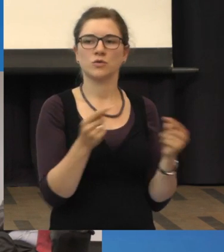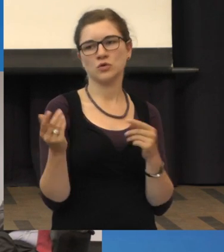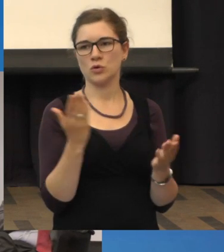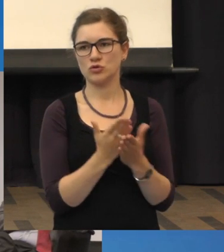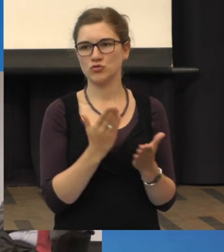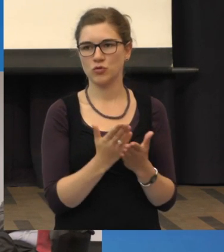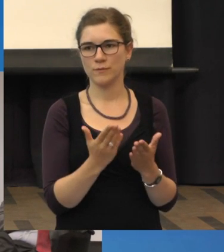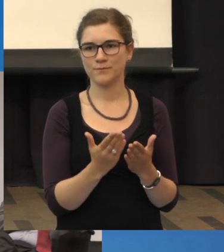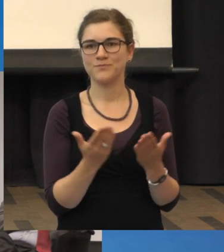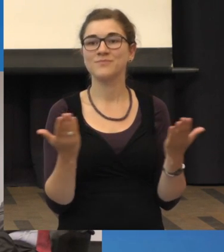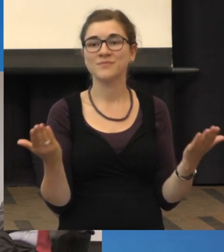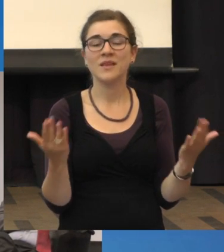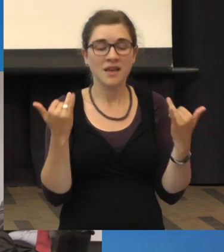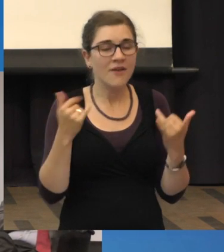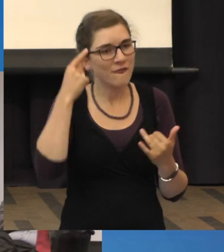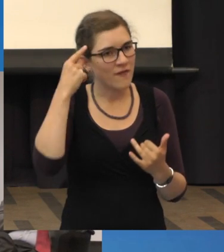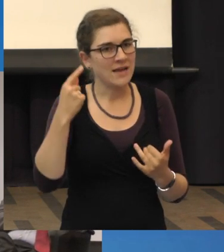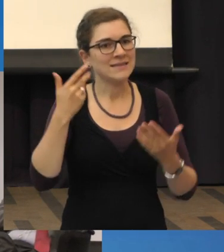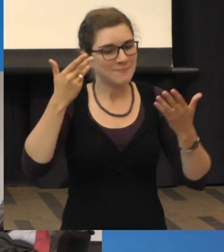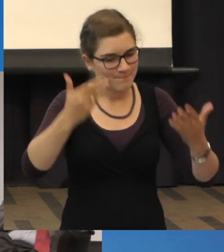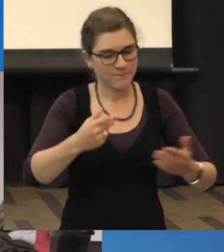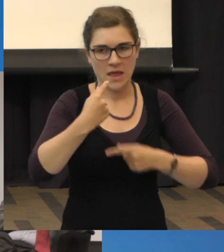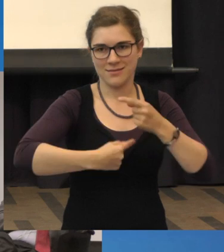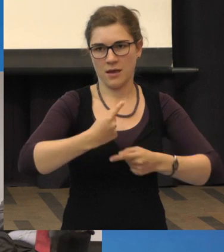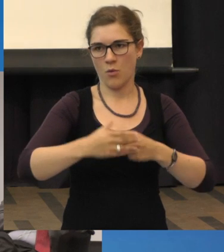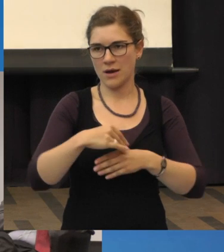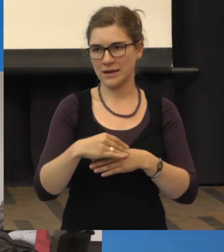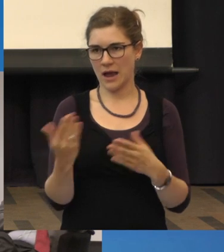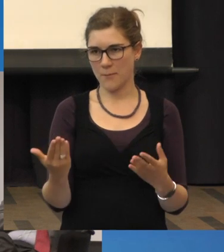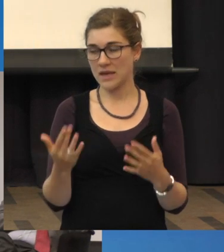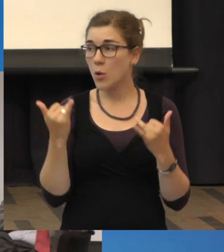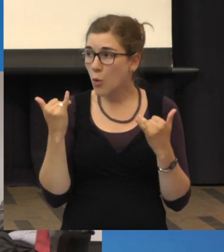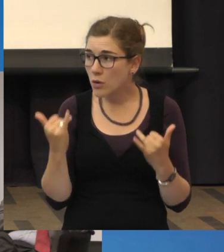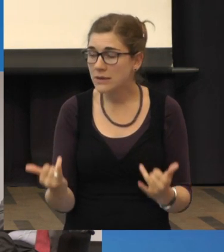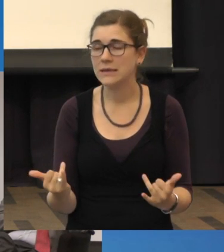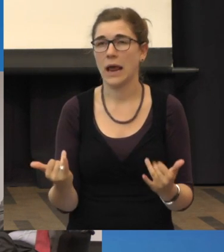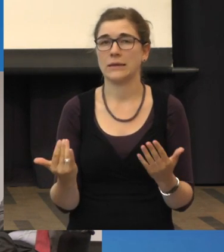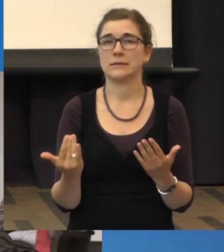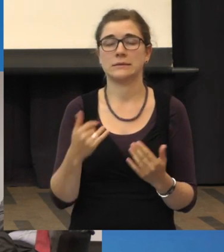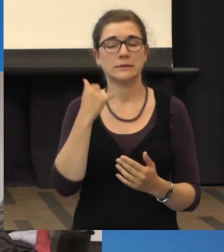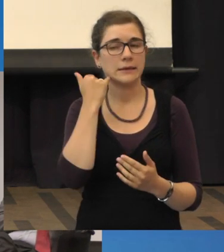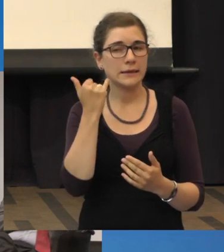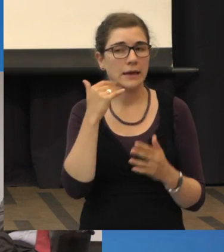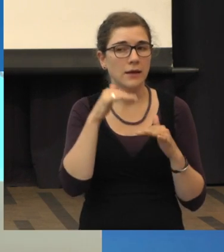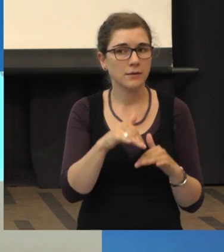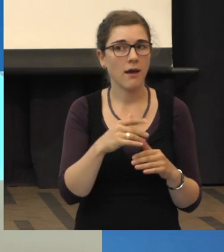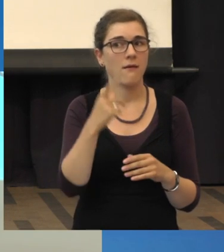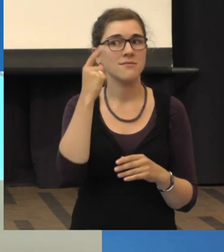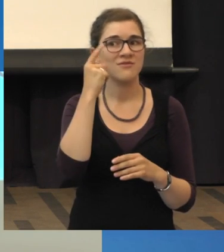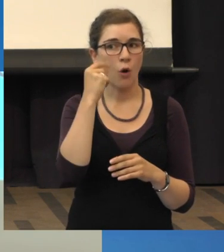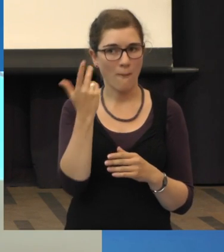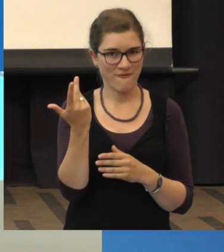letztendlich eine Dauertherapie und es gibt jetzt Ansätze, das in Form von Tropfen